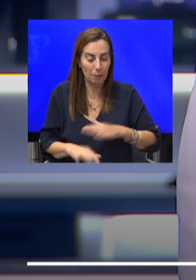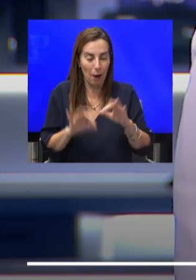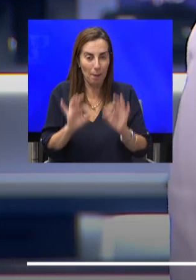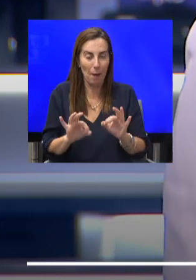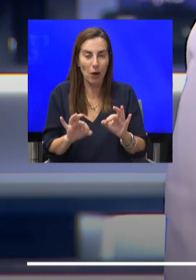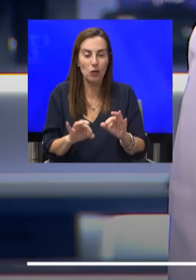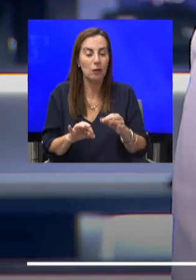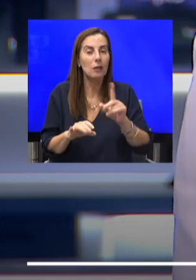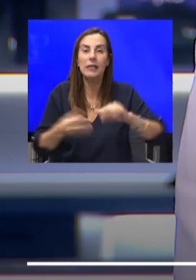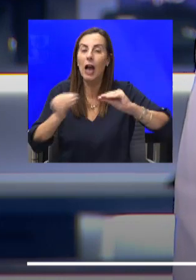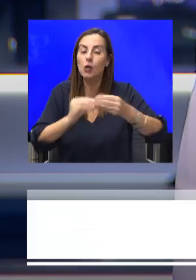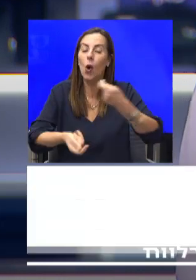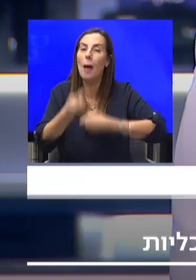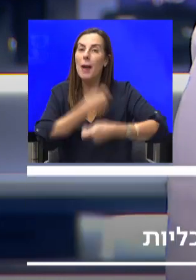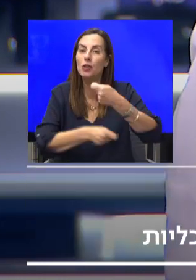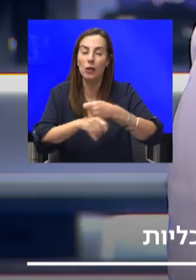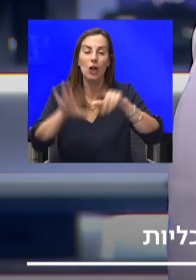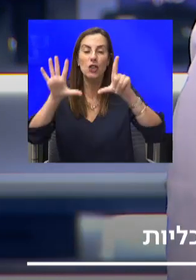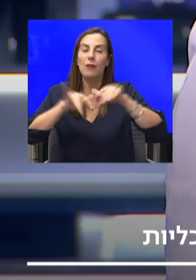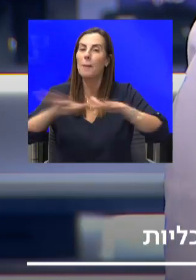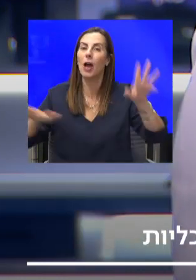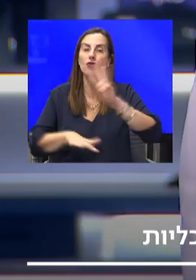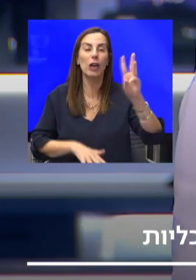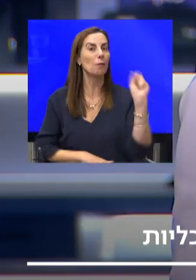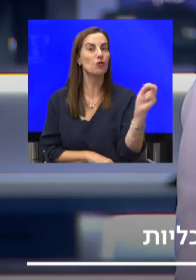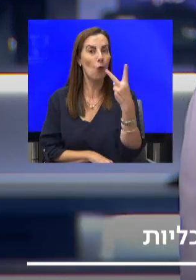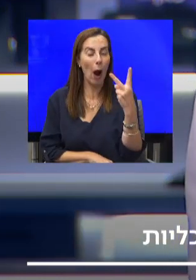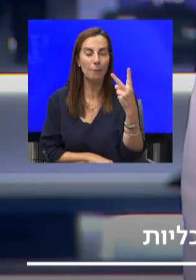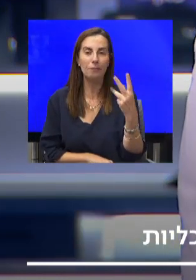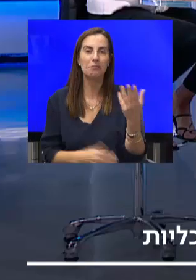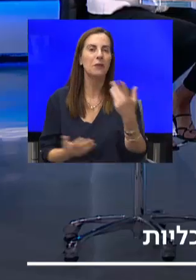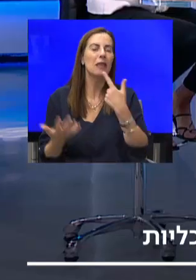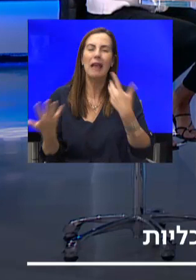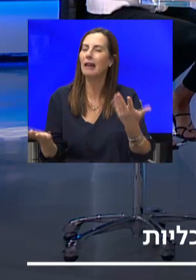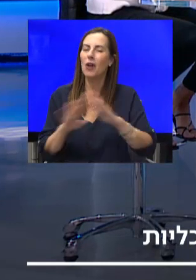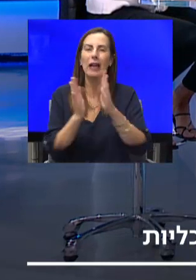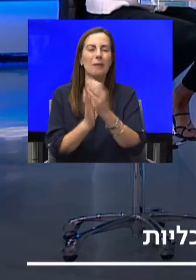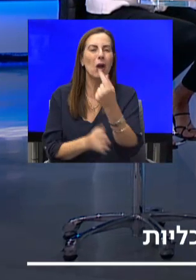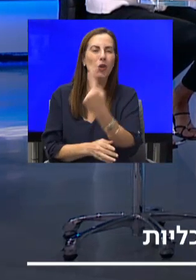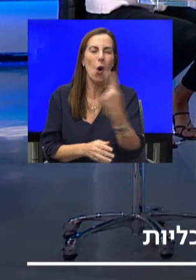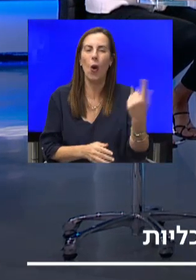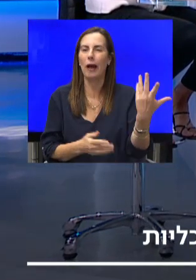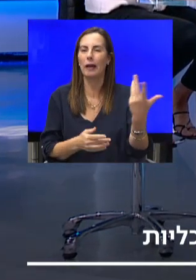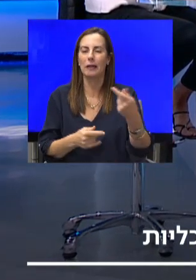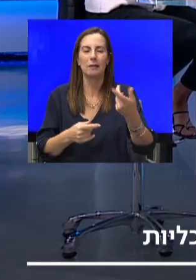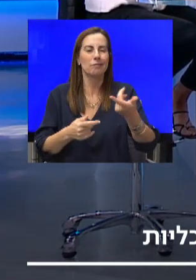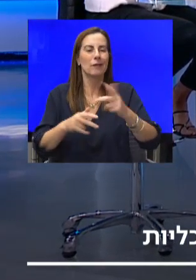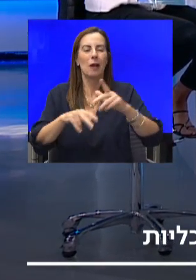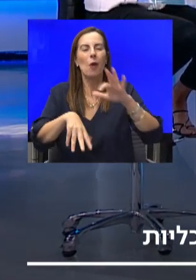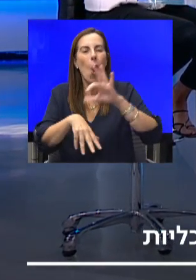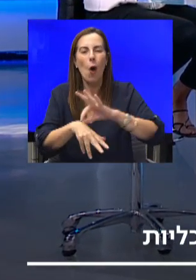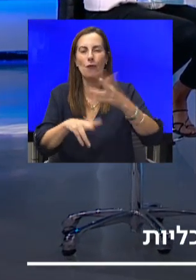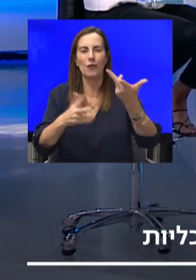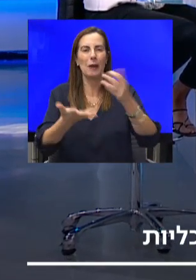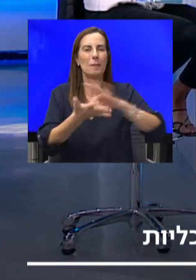הישראלי שבעה מיליארד שקלים בשבועיים. נגיד, כמעט כל אחד מחברי הצוות הבריאותי המייעץ דיבר לפני. שר